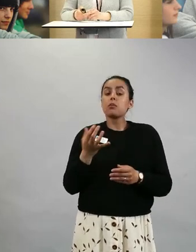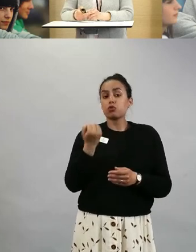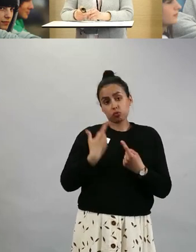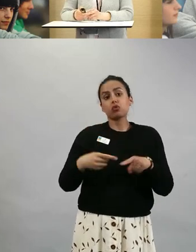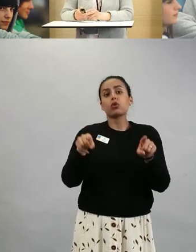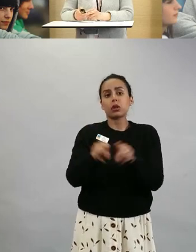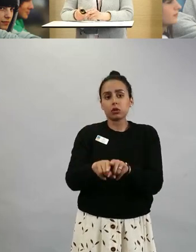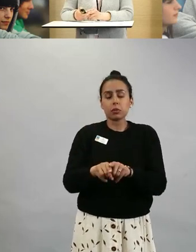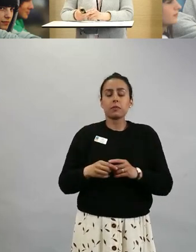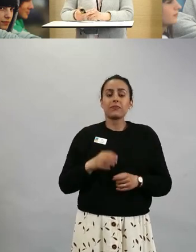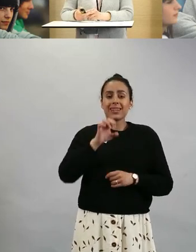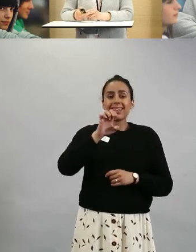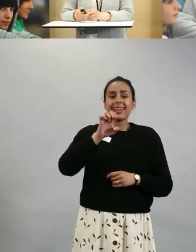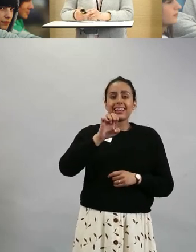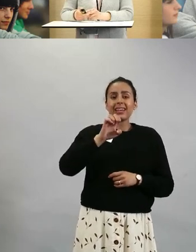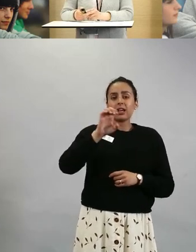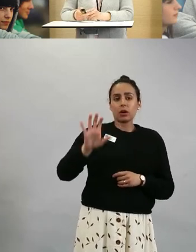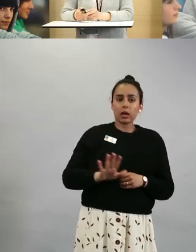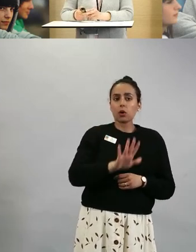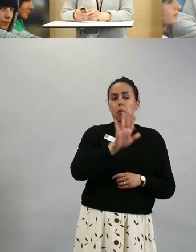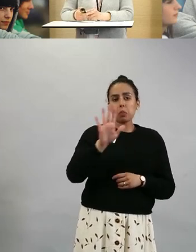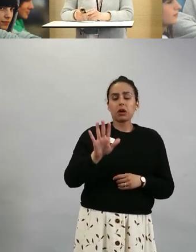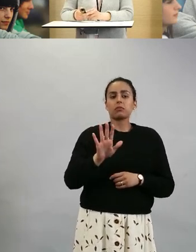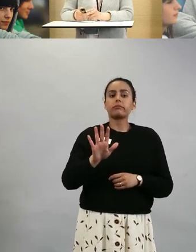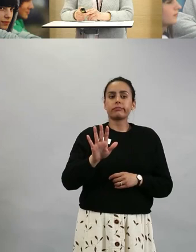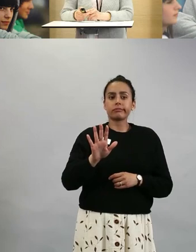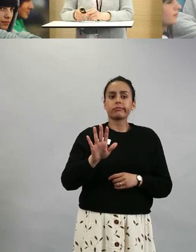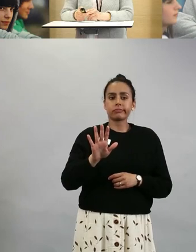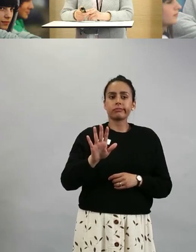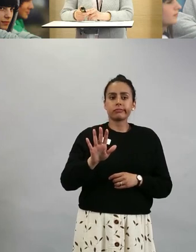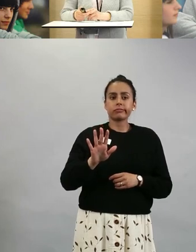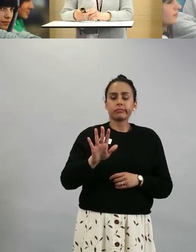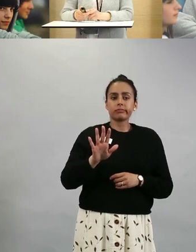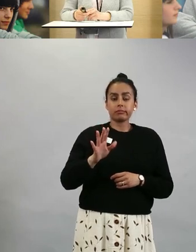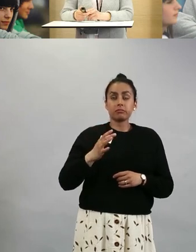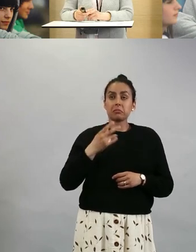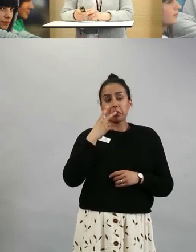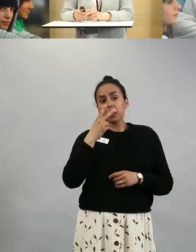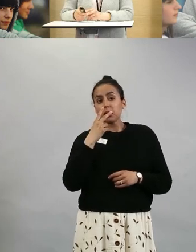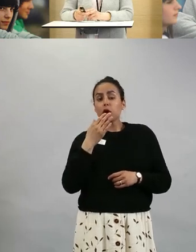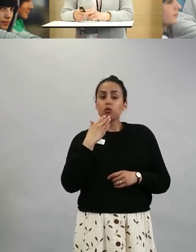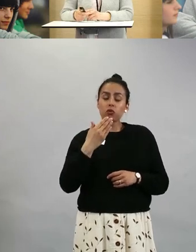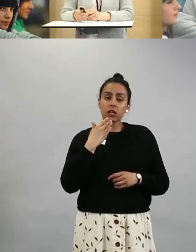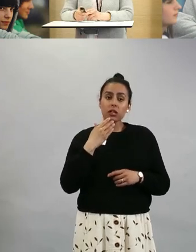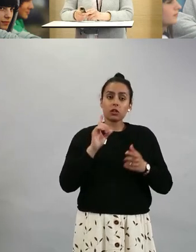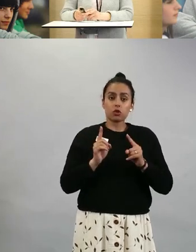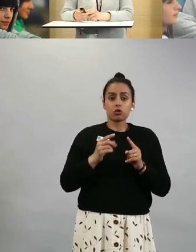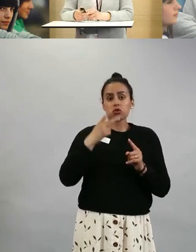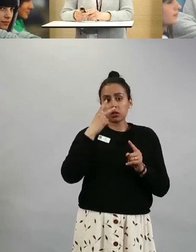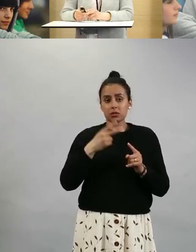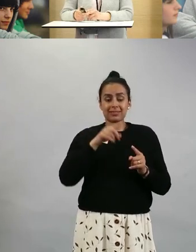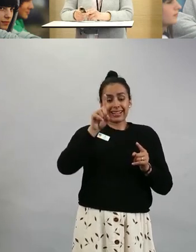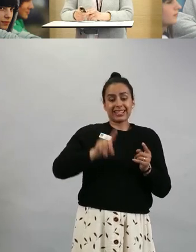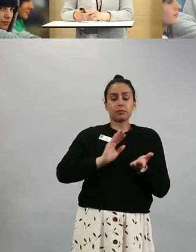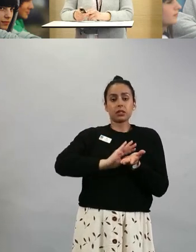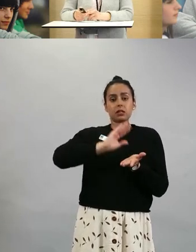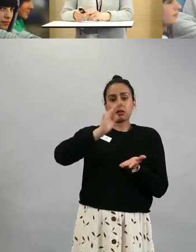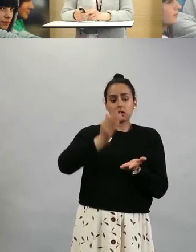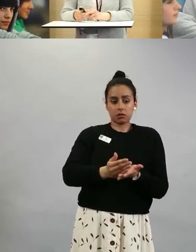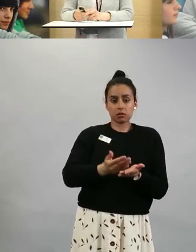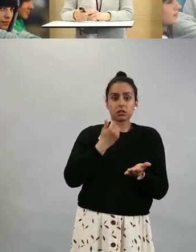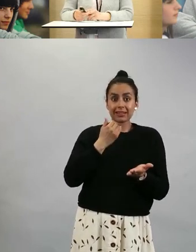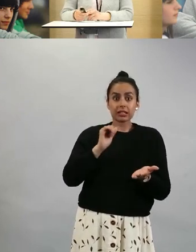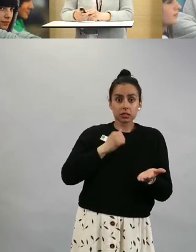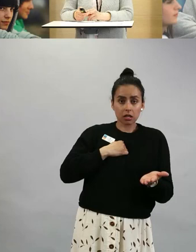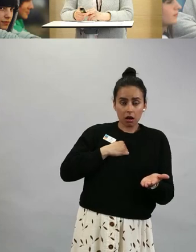tasolla, niin me näytetään varsin hyvältä, kun katsotaan näitä ensimmäisen annoksen saaneiden